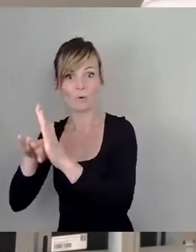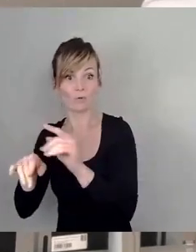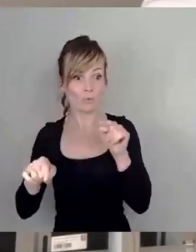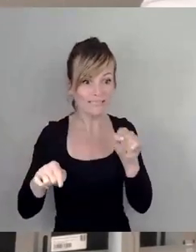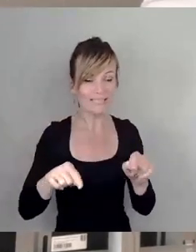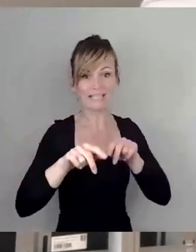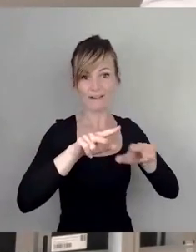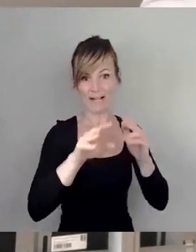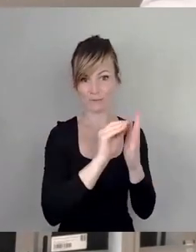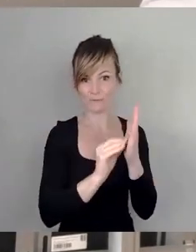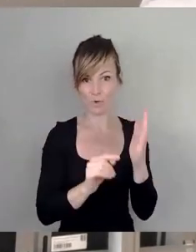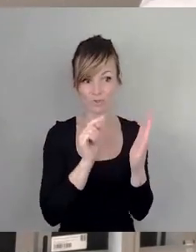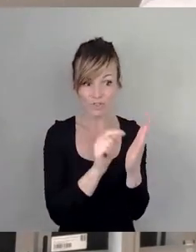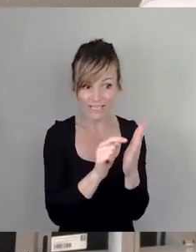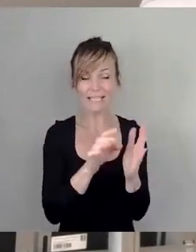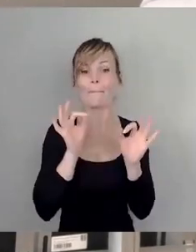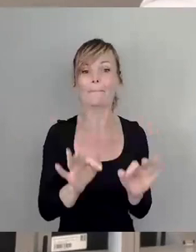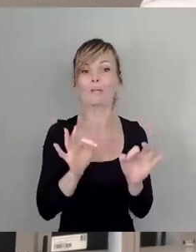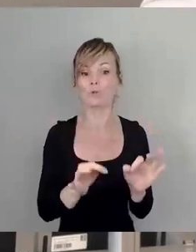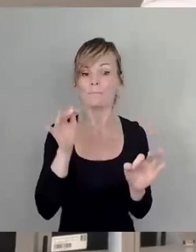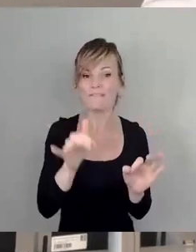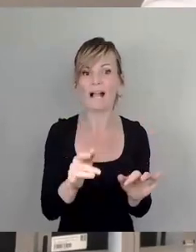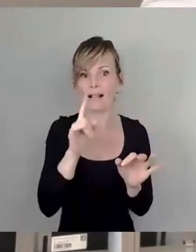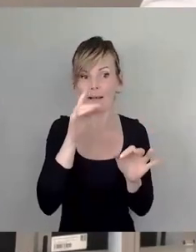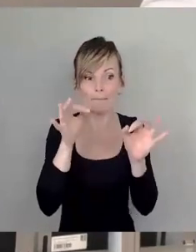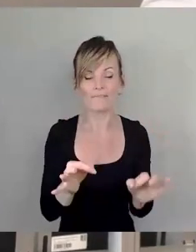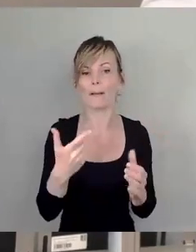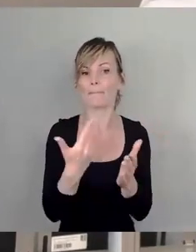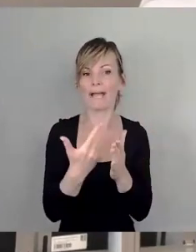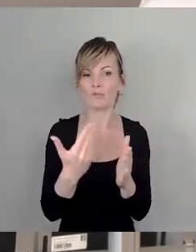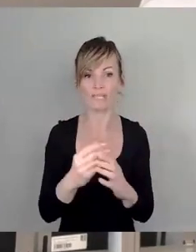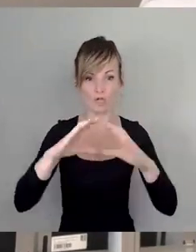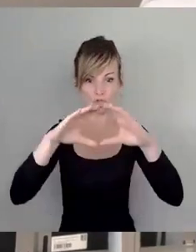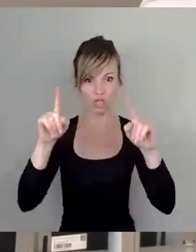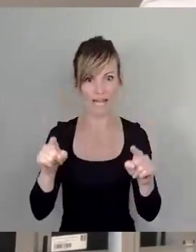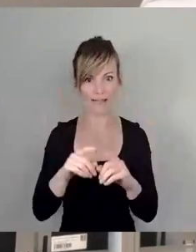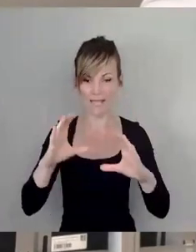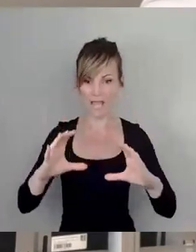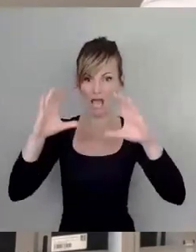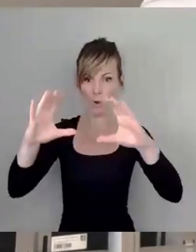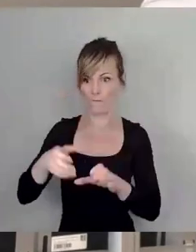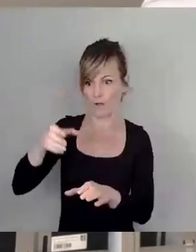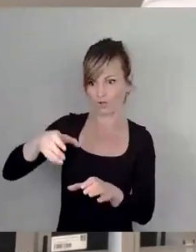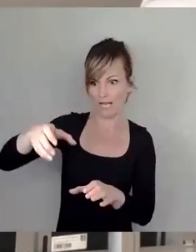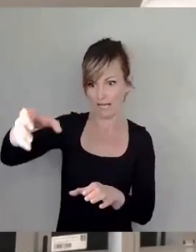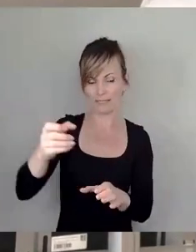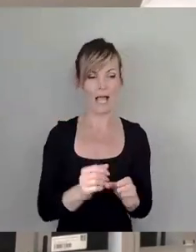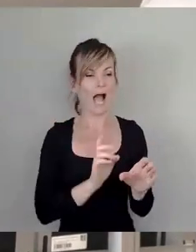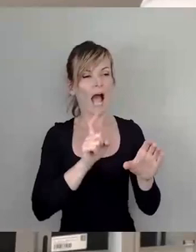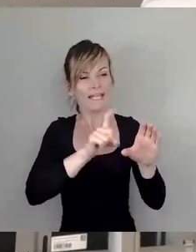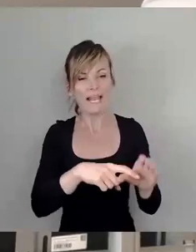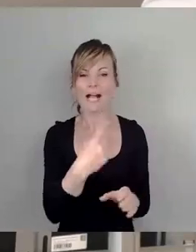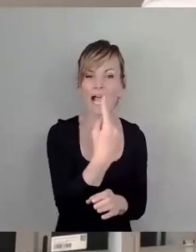bestimmten Fällen, nämlich dann, wenn man bestimmte Schilder aufstellt, Anlage 1 zu Paragraph 43,